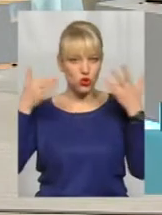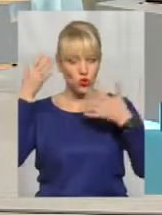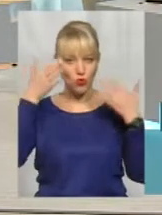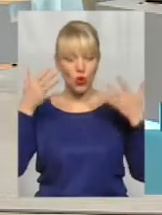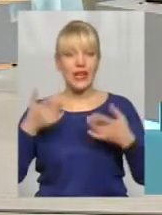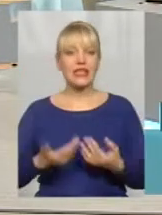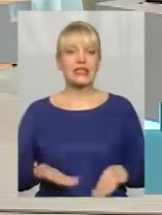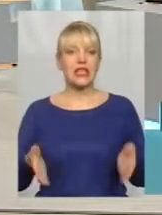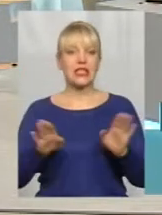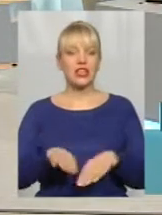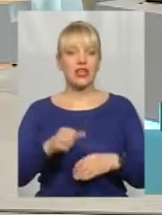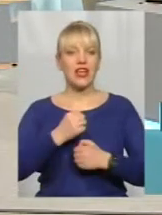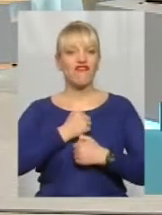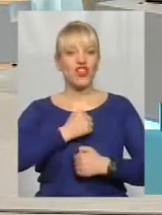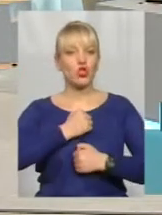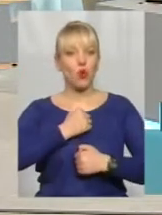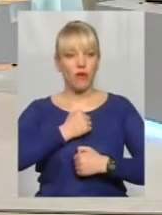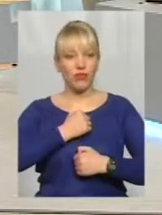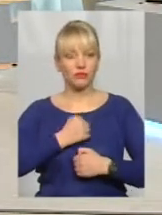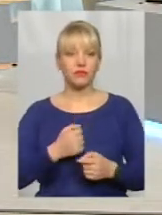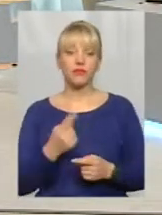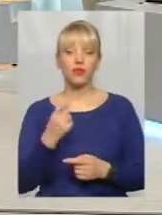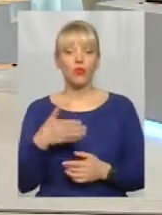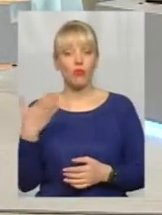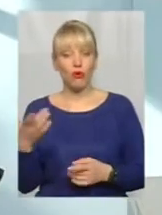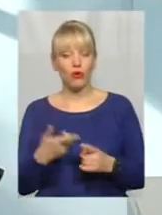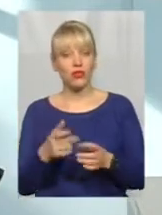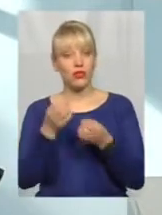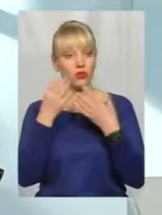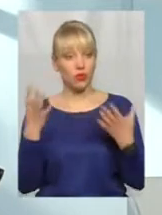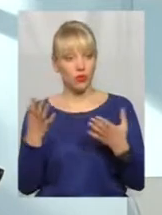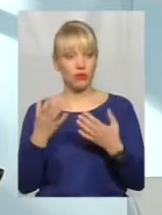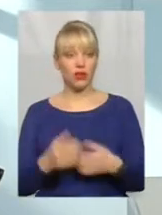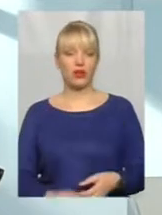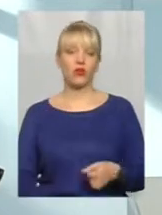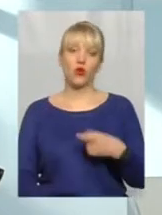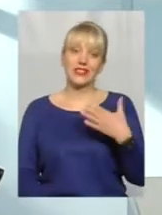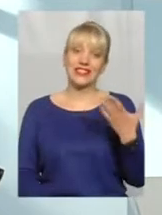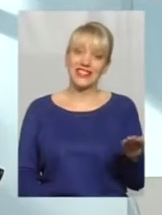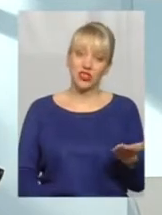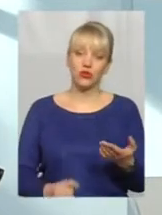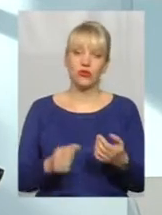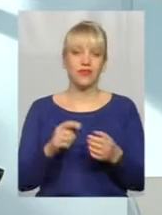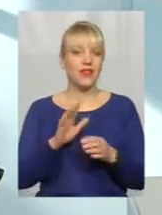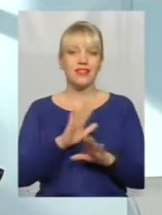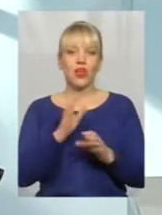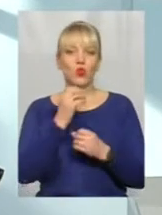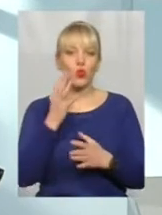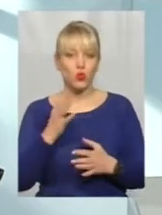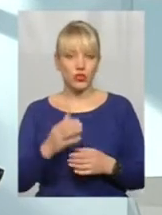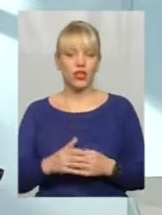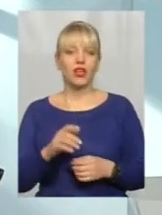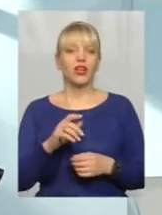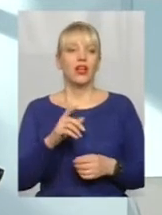залишиться військовим. З одного боку це добре, а з іншого, мабуть, не дуже. Тому як ти вже